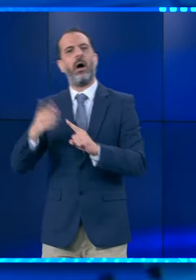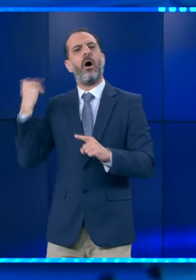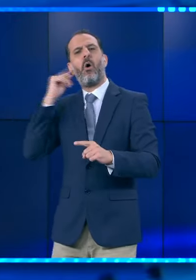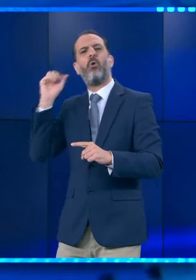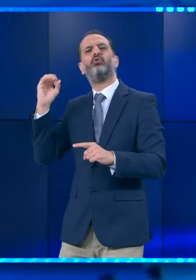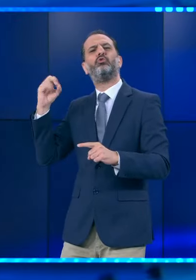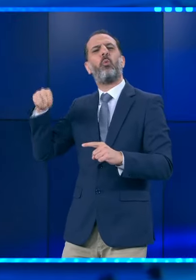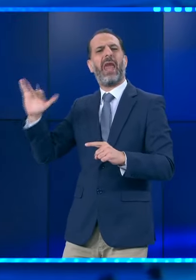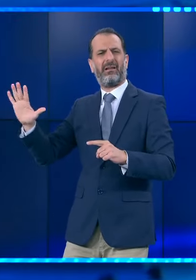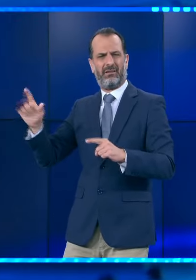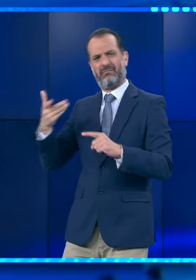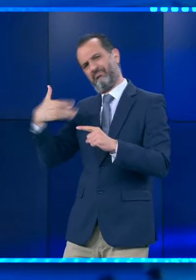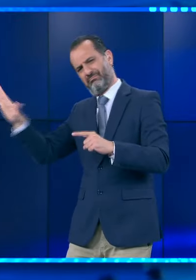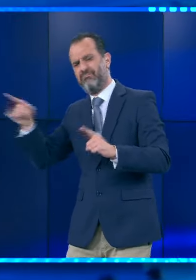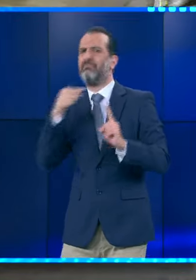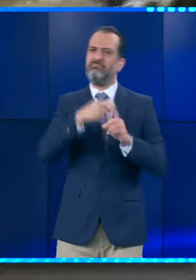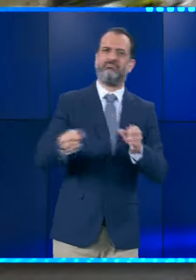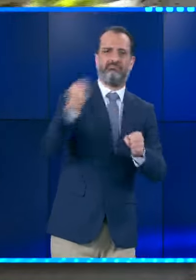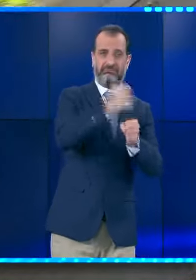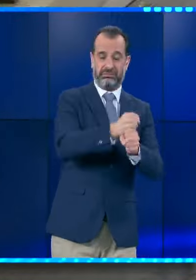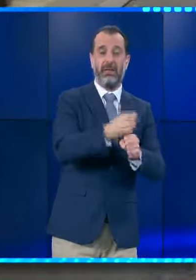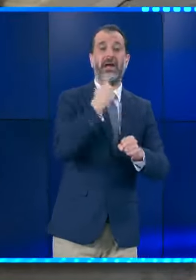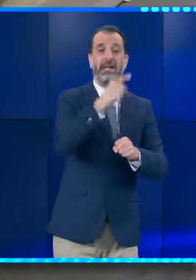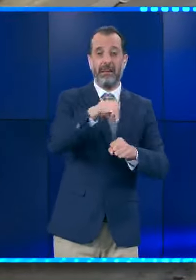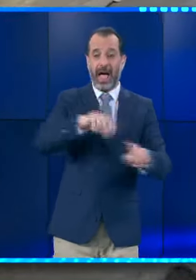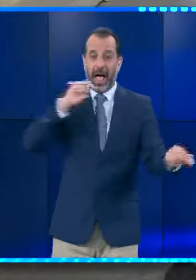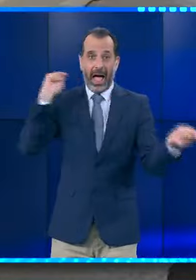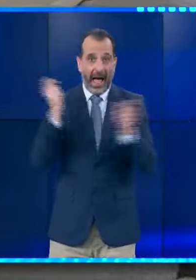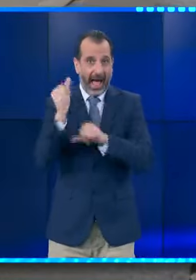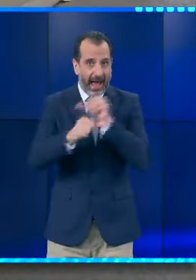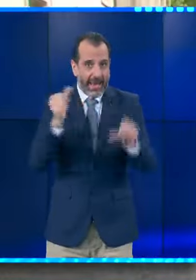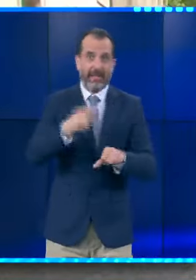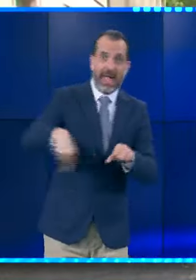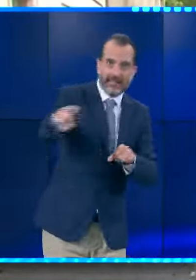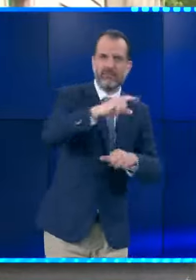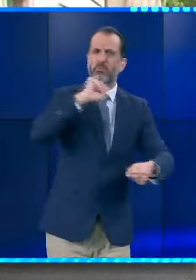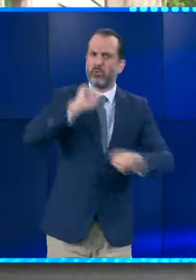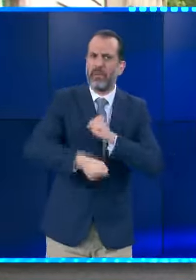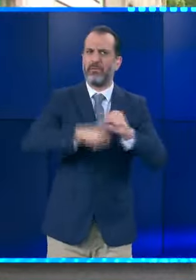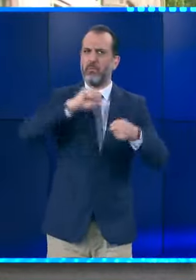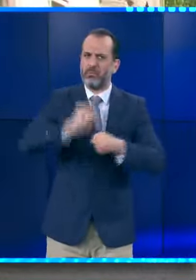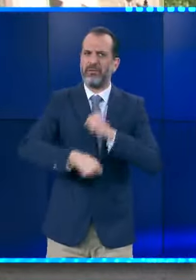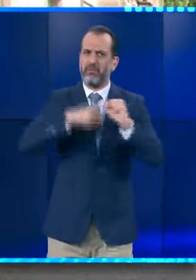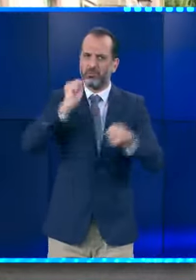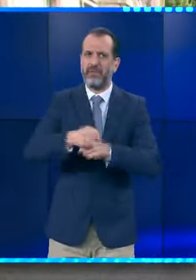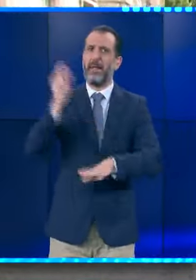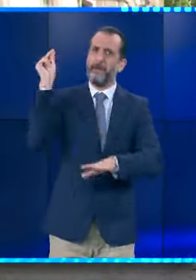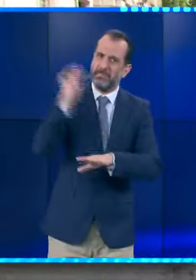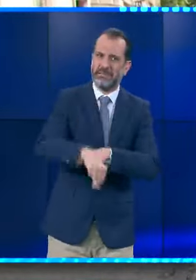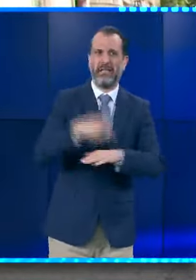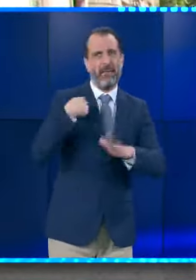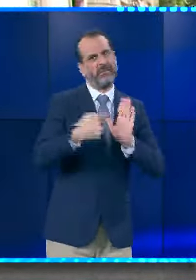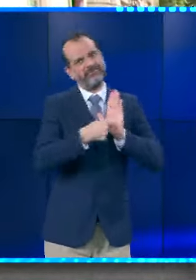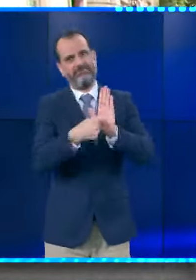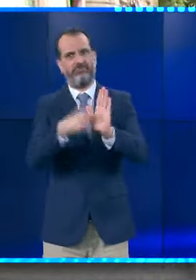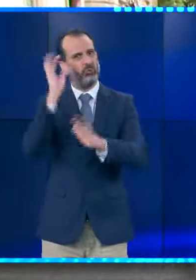Σούνακ. Τα καταφέραμε, αγωνιστήκατε για αυτήν, παλέψατε για αυτήν, ψηφίσατε για αυτήν και η αλλαγή ξεκινά τώρα. Αυτά ήταν